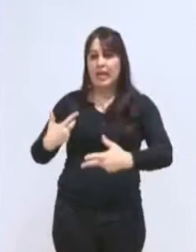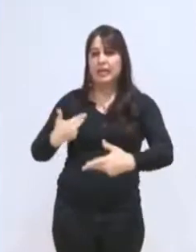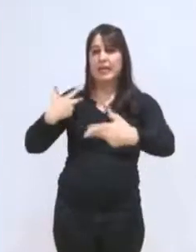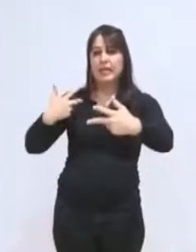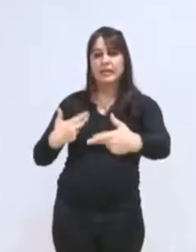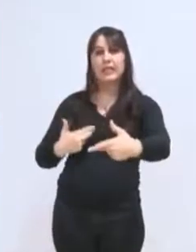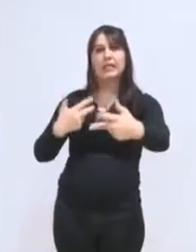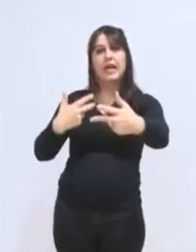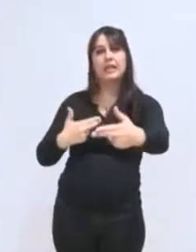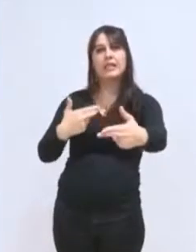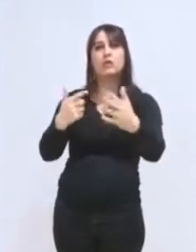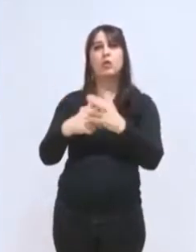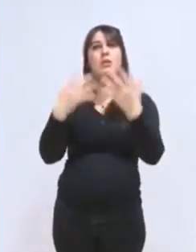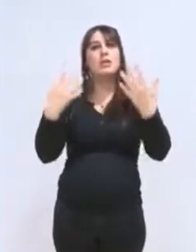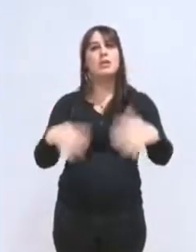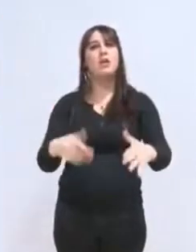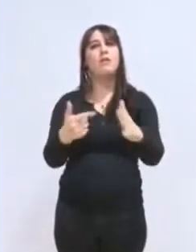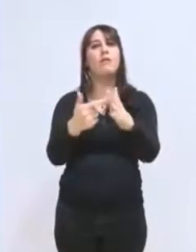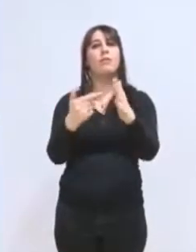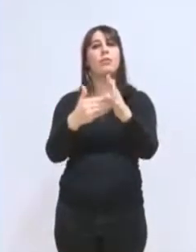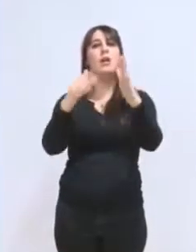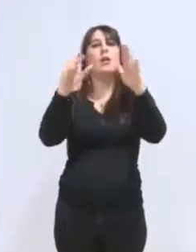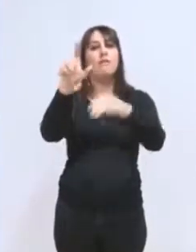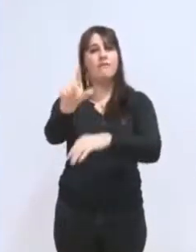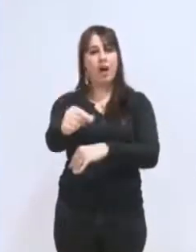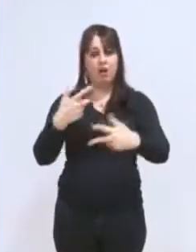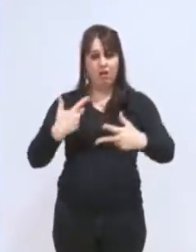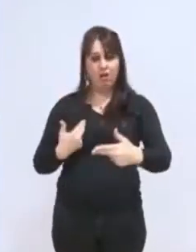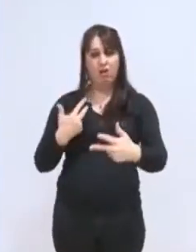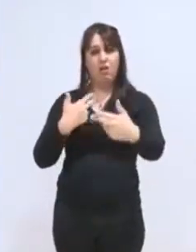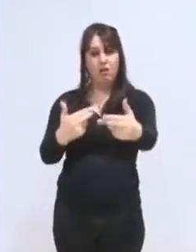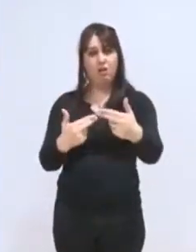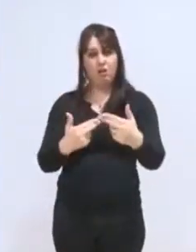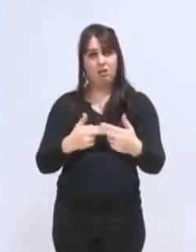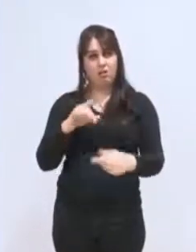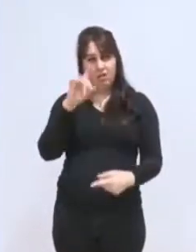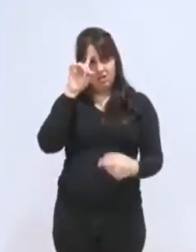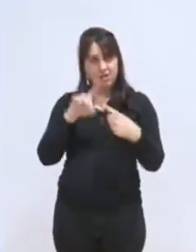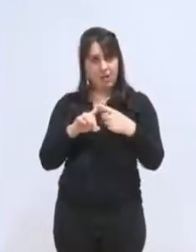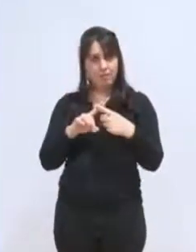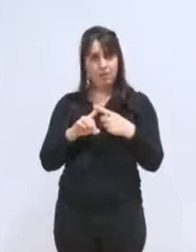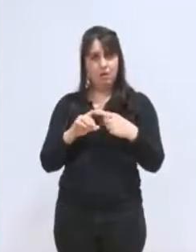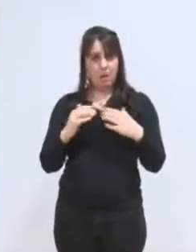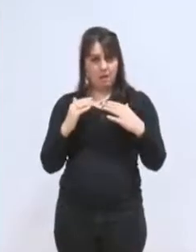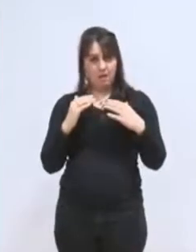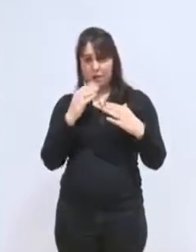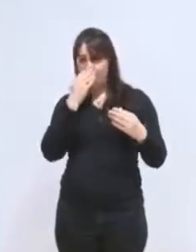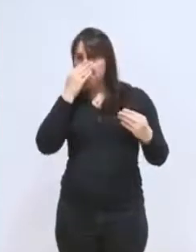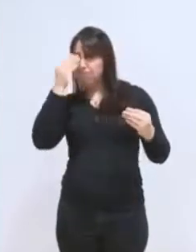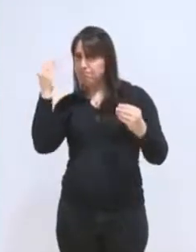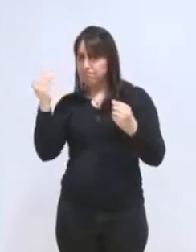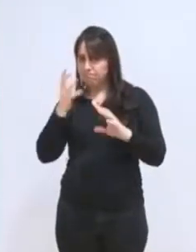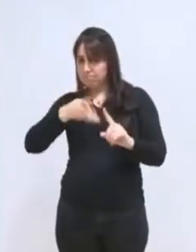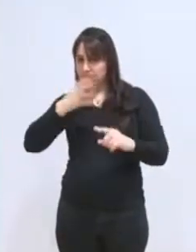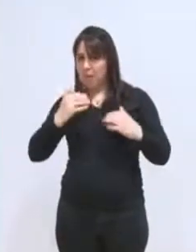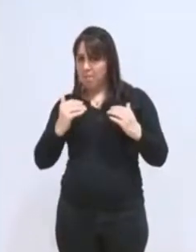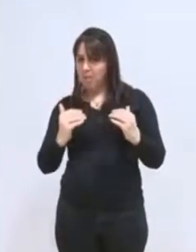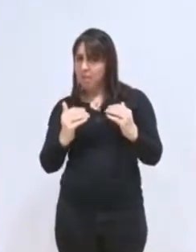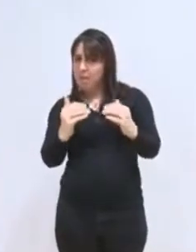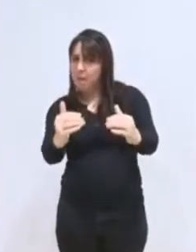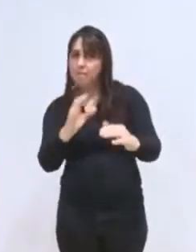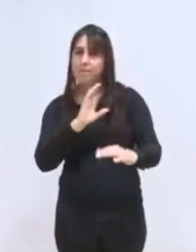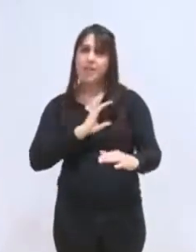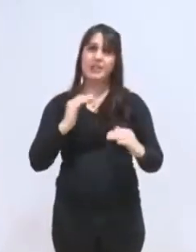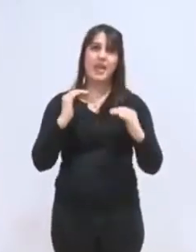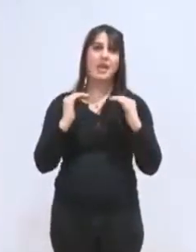arriver 2019 et 2020, cette tendance se maintenait, c'est-à-dire au moins une stabilité pour le